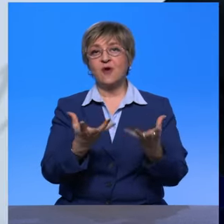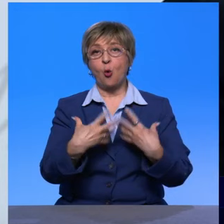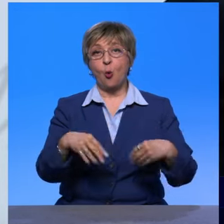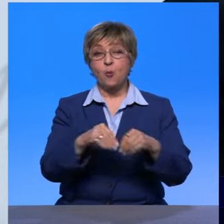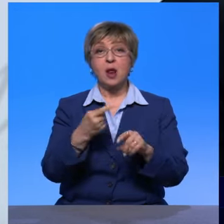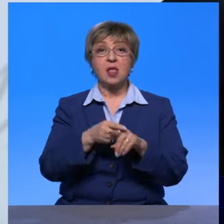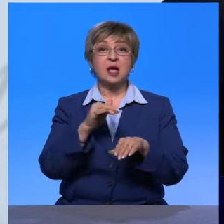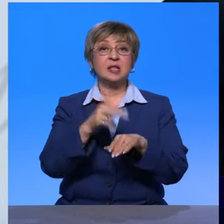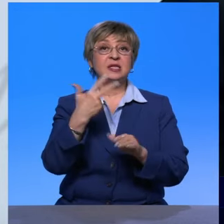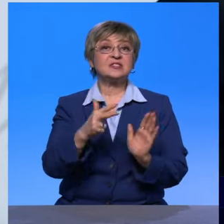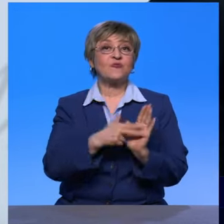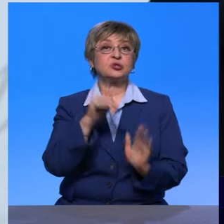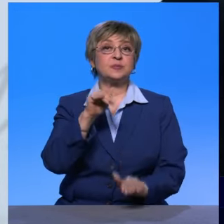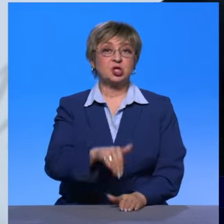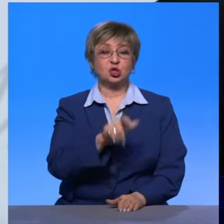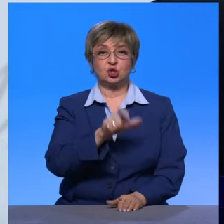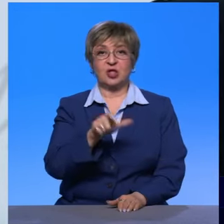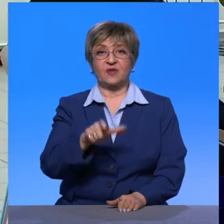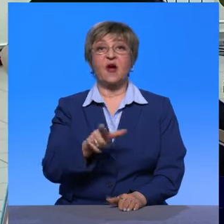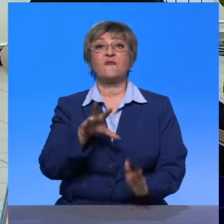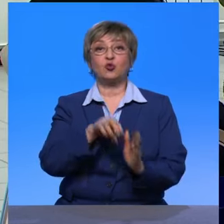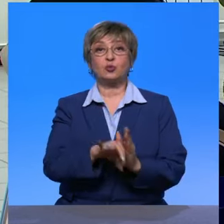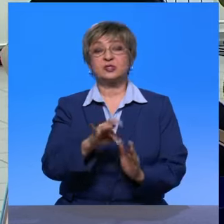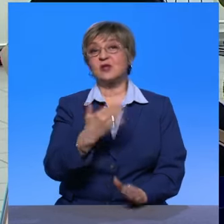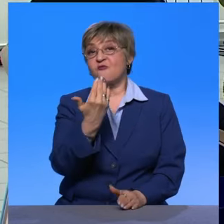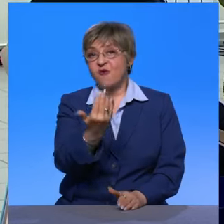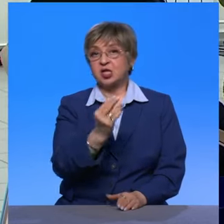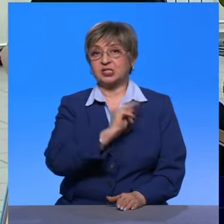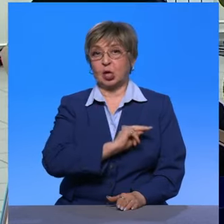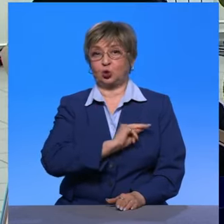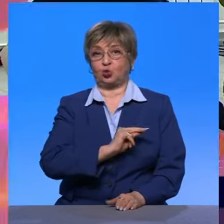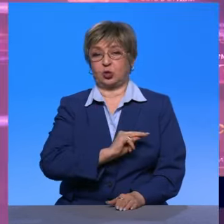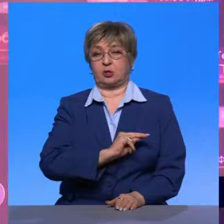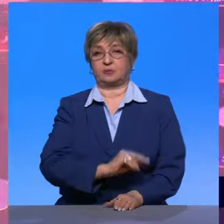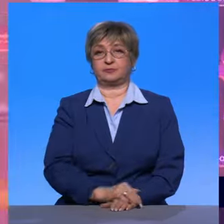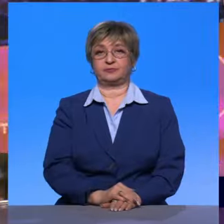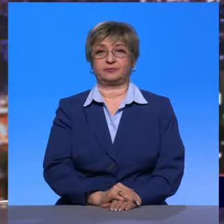тысяч человек. В том числе, конечно, и сотрудников вашего предприятия.